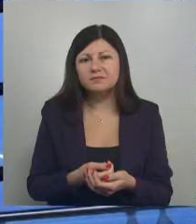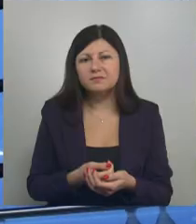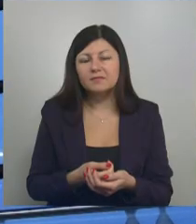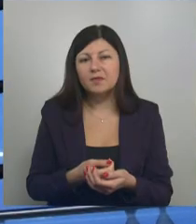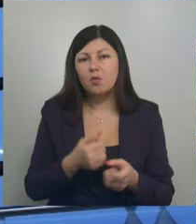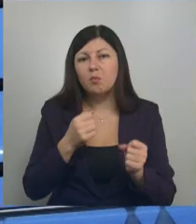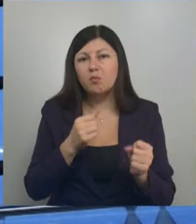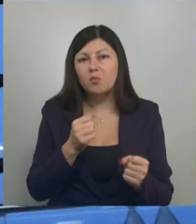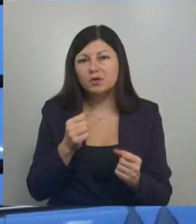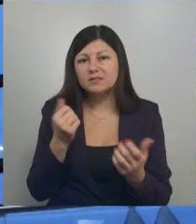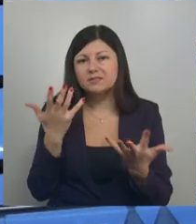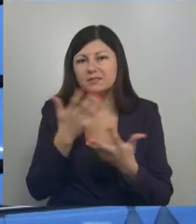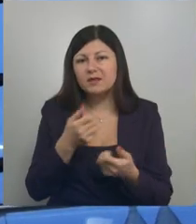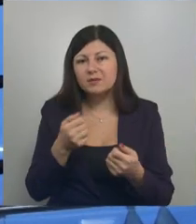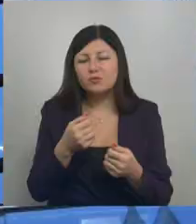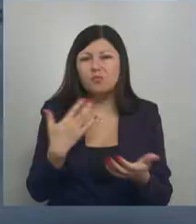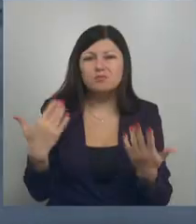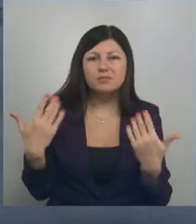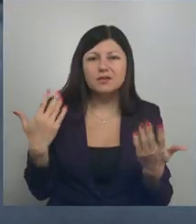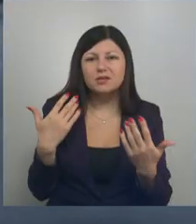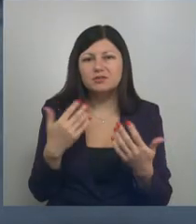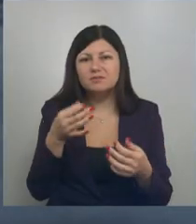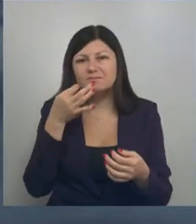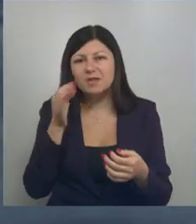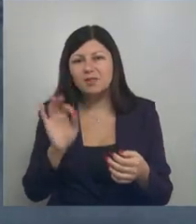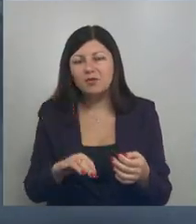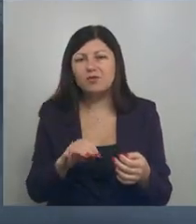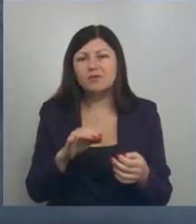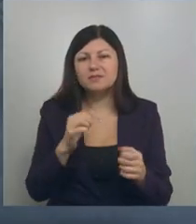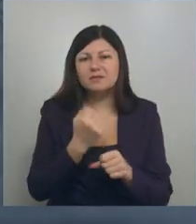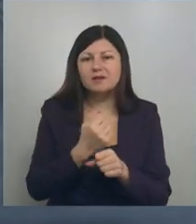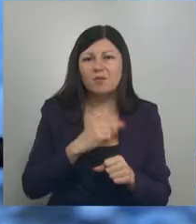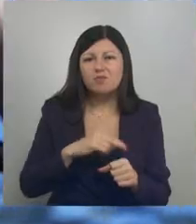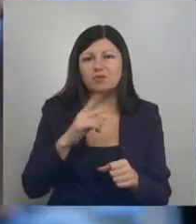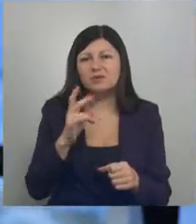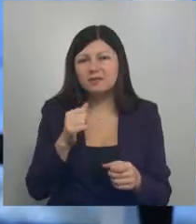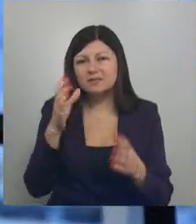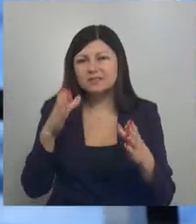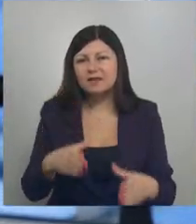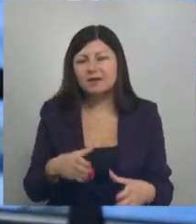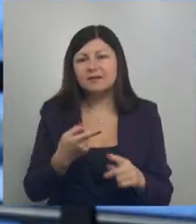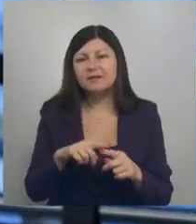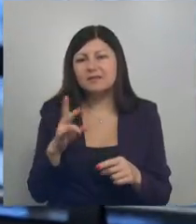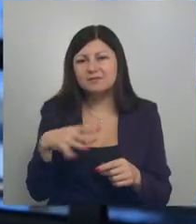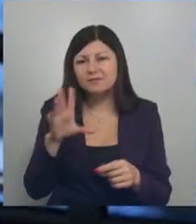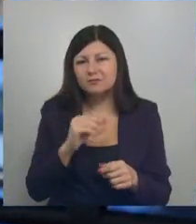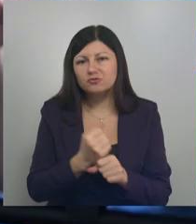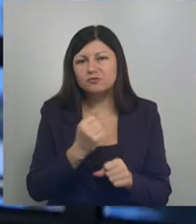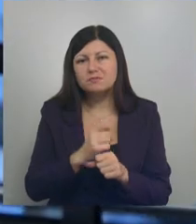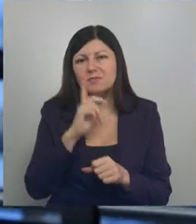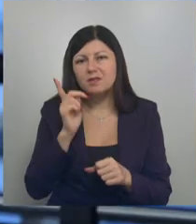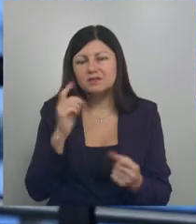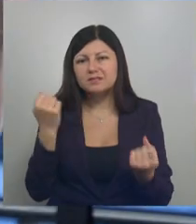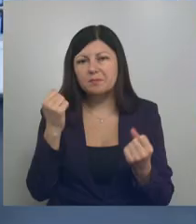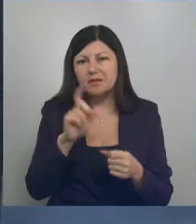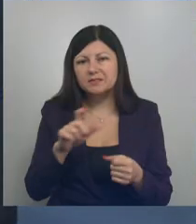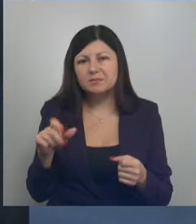Бой с тенью, упражнения на ловкость, скорость и координацию, работа на снарядах. Это лишь малая часть из того, что делают молодые спортсмены на